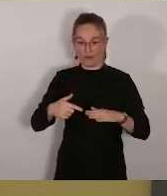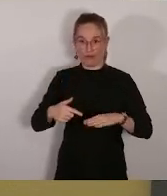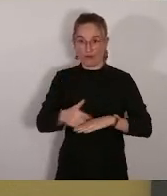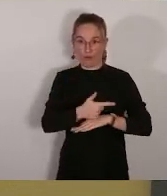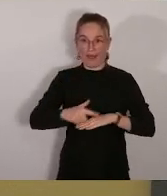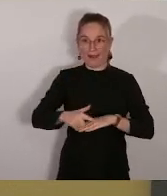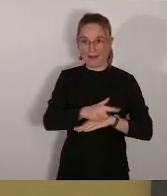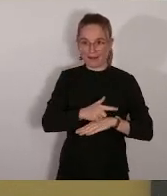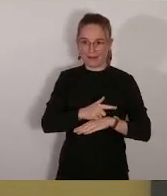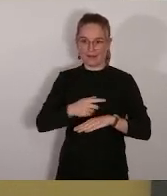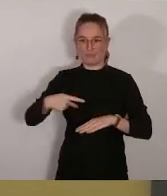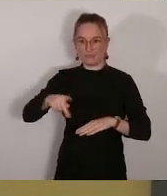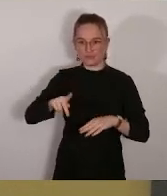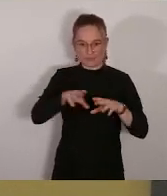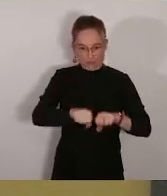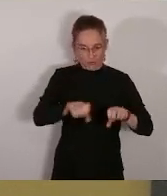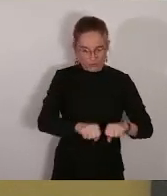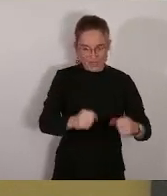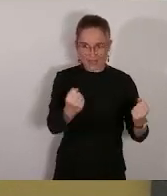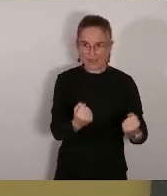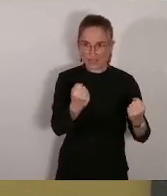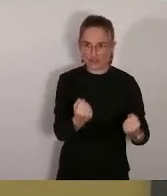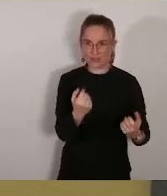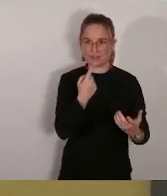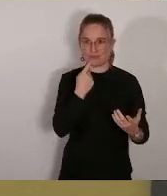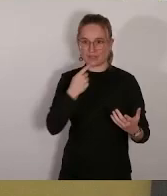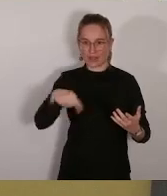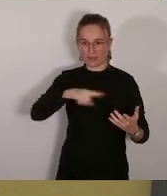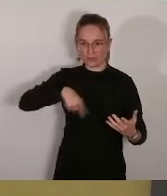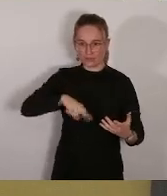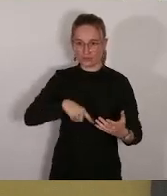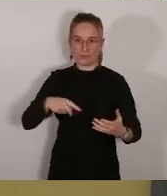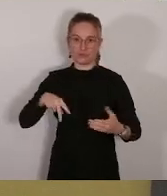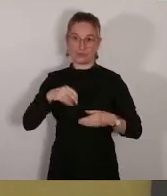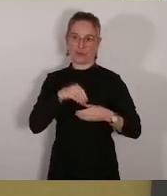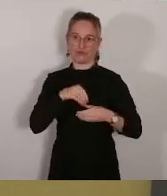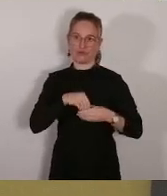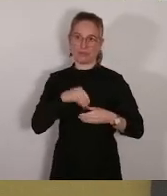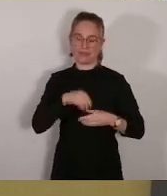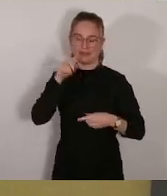de permettre aussi de faire des économies de manière budgétaire. Merci.